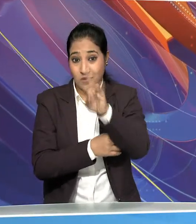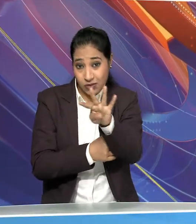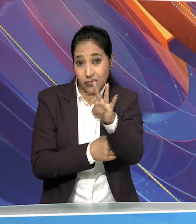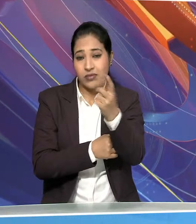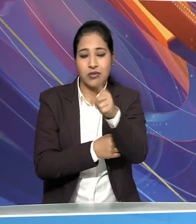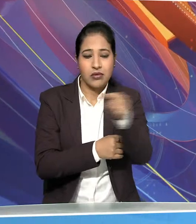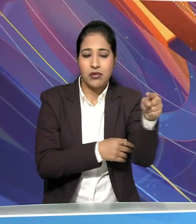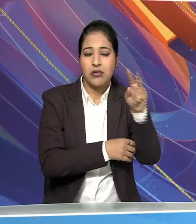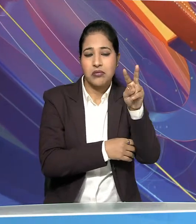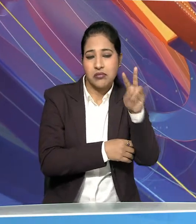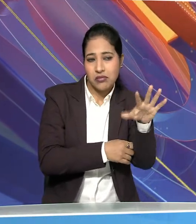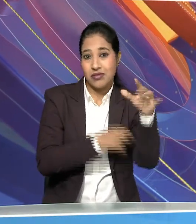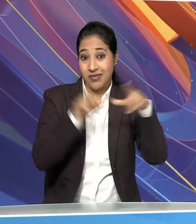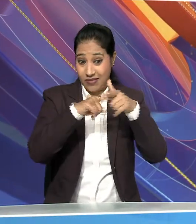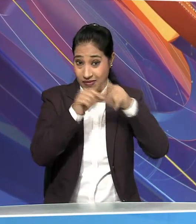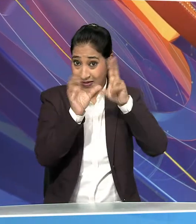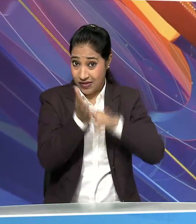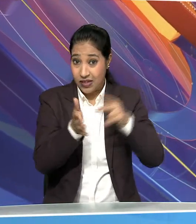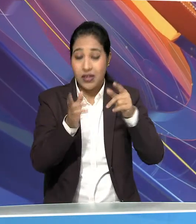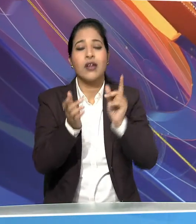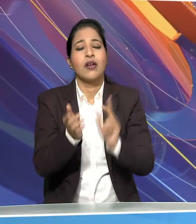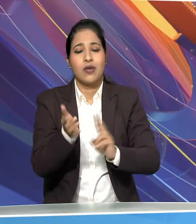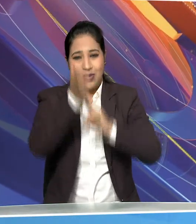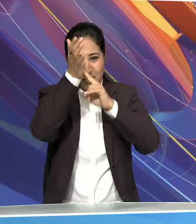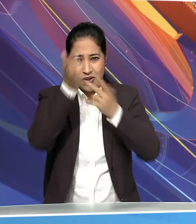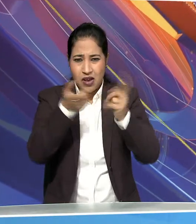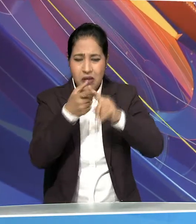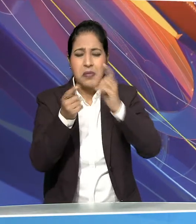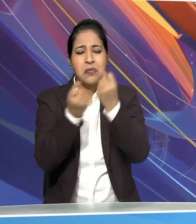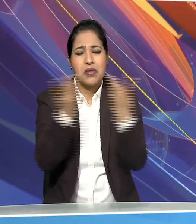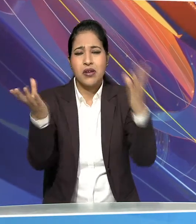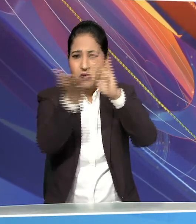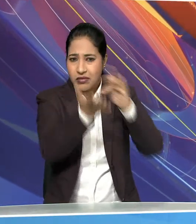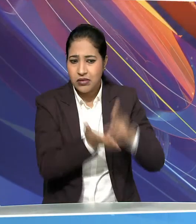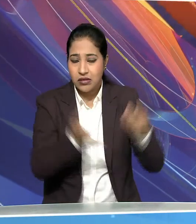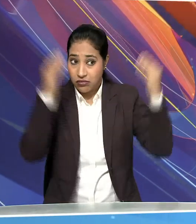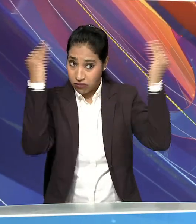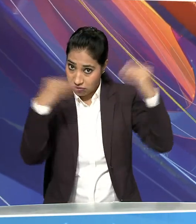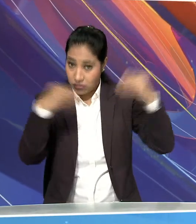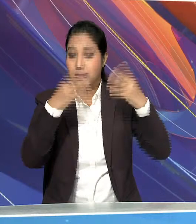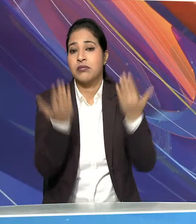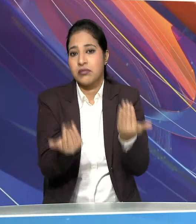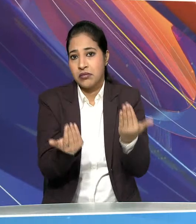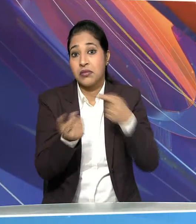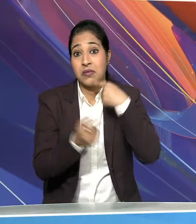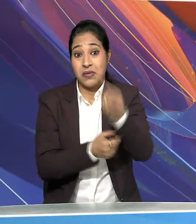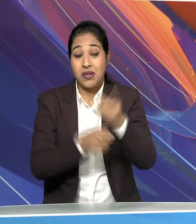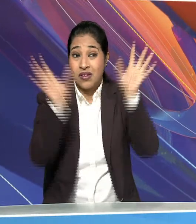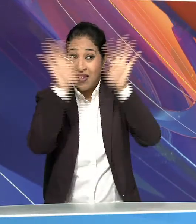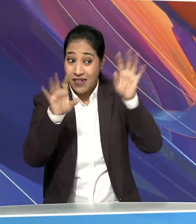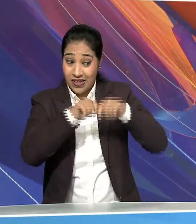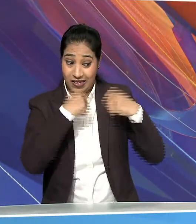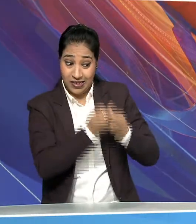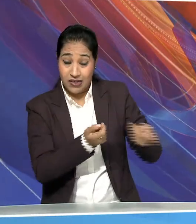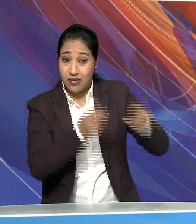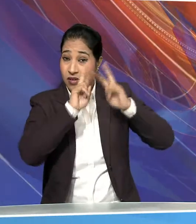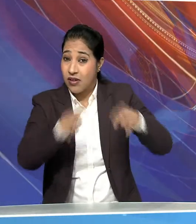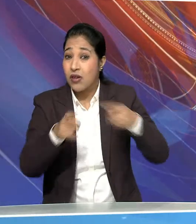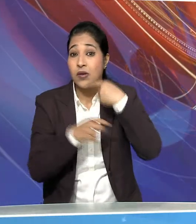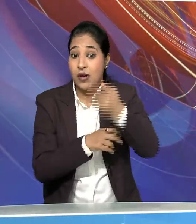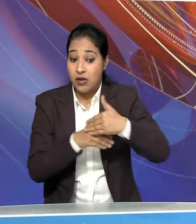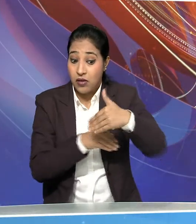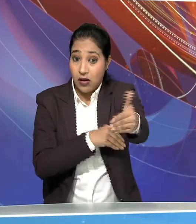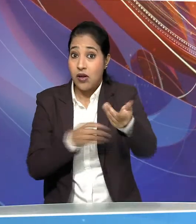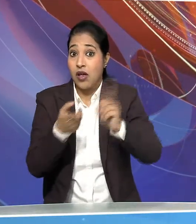25 जन्वरी को उत्तर भारत के कई राज्यों में बारिश की भविश्यमानी की है मौसम विभाग ने कहा कि आगामी पश्यमी